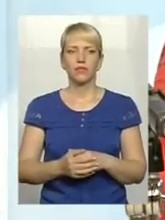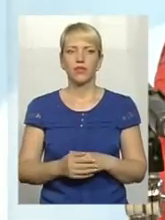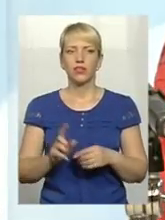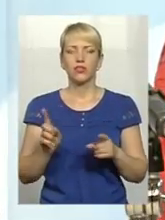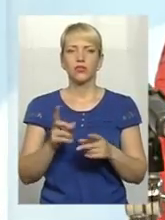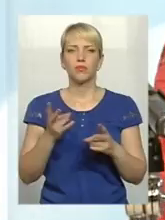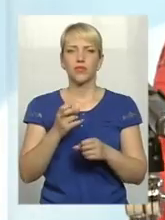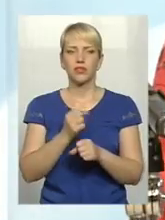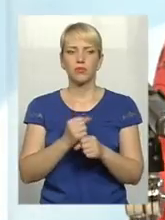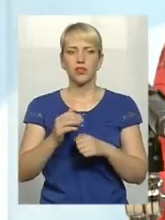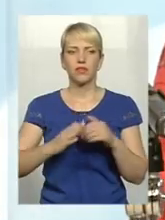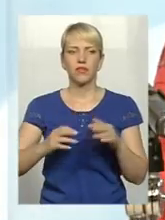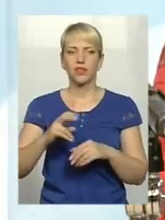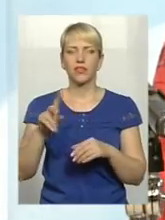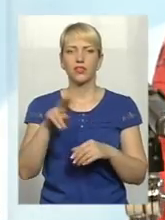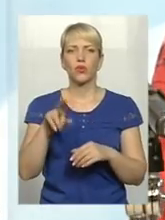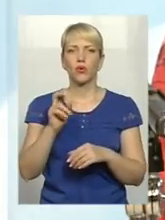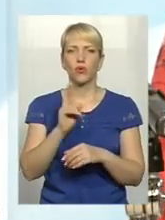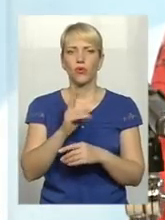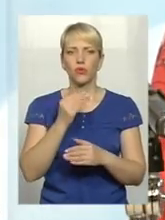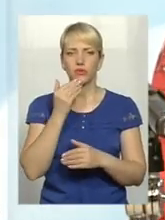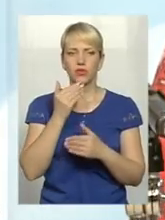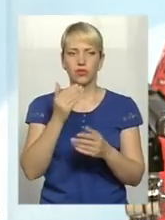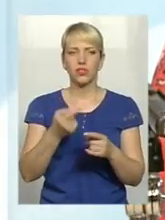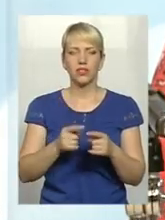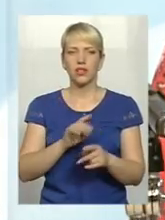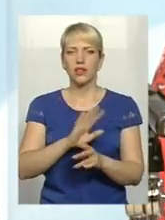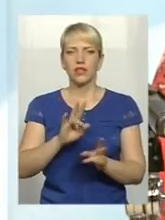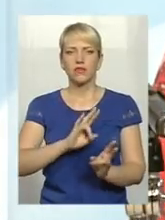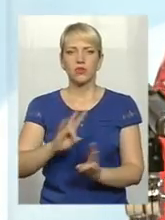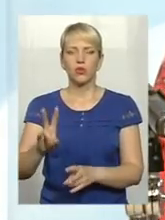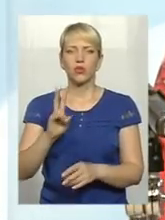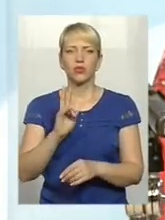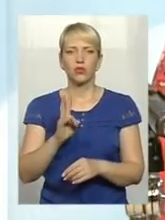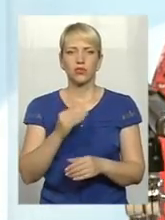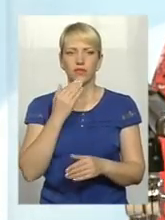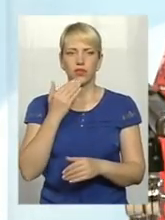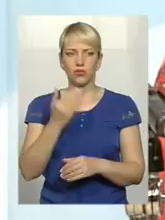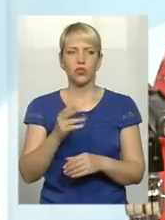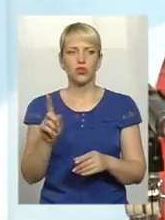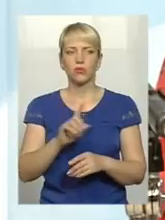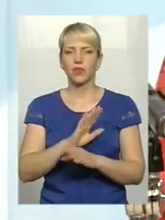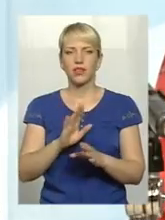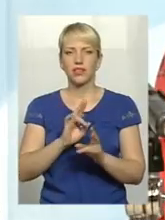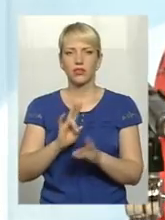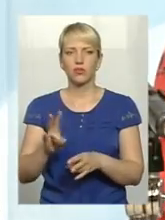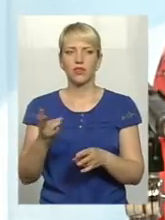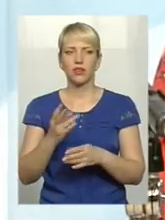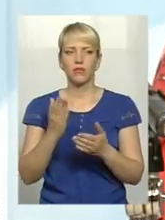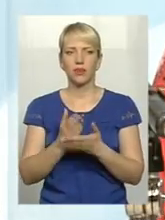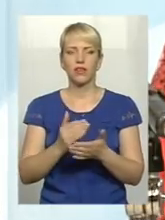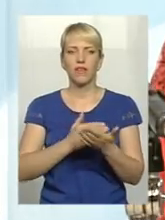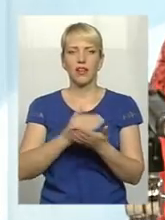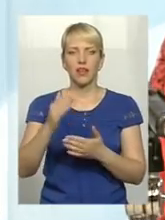що має зробити фахівець, до якого звернулись, це не зашкодити тому, хто до нього звернувся. Для того, щоб не зашкодити, треба мати високий